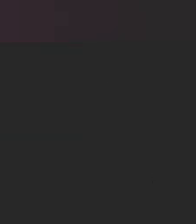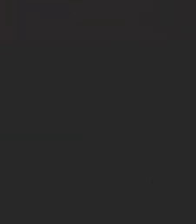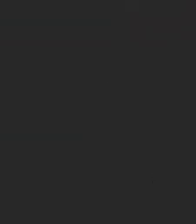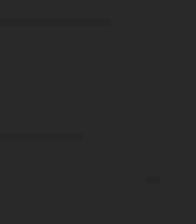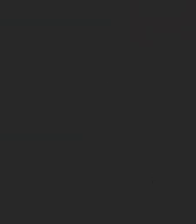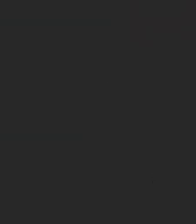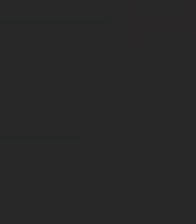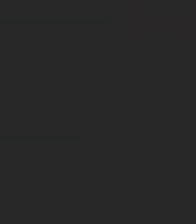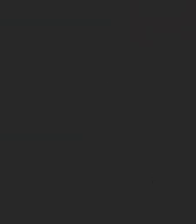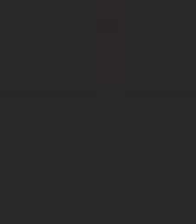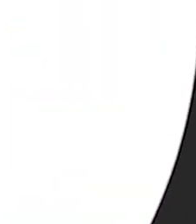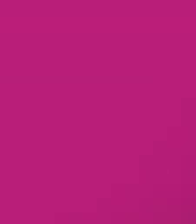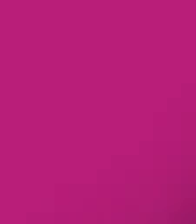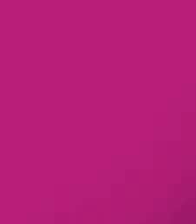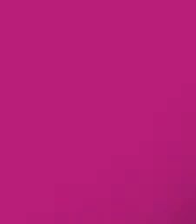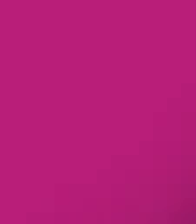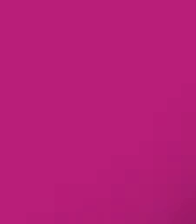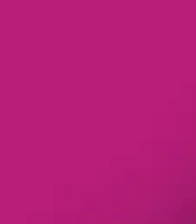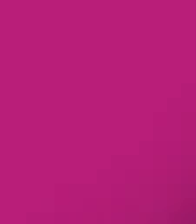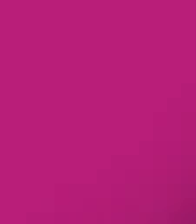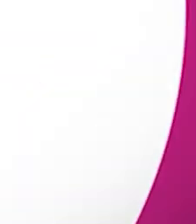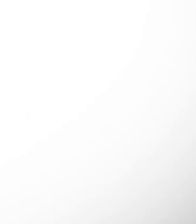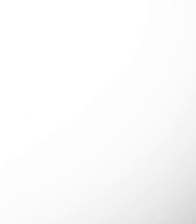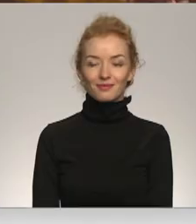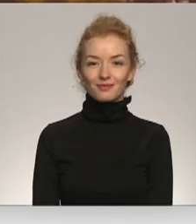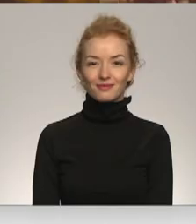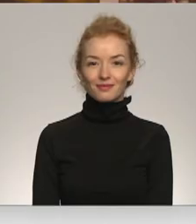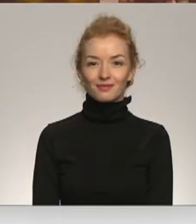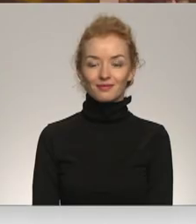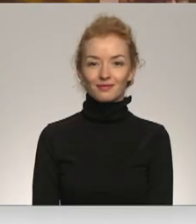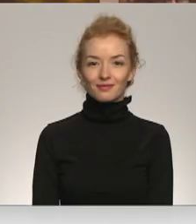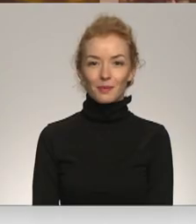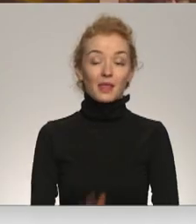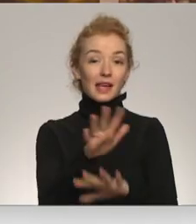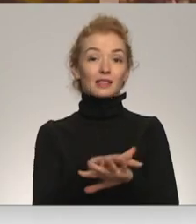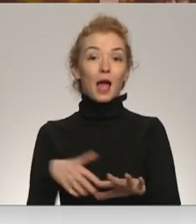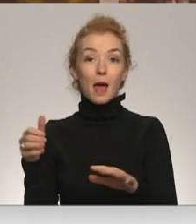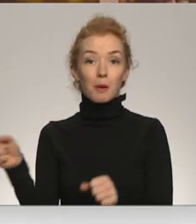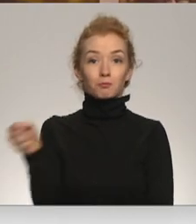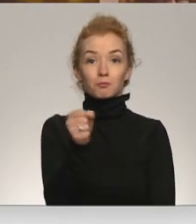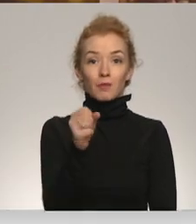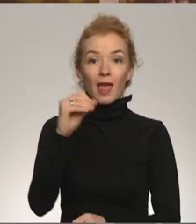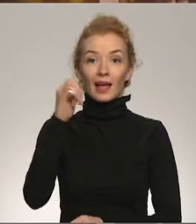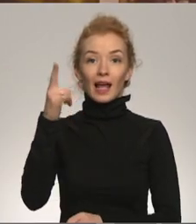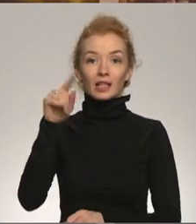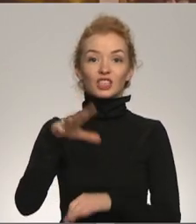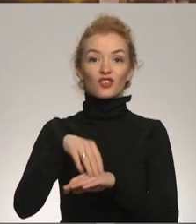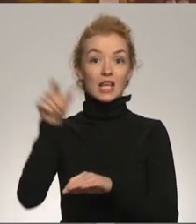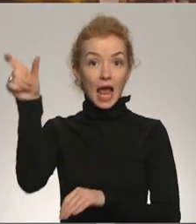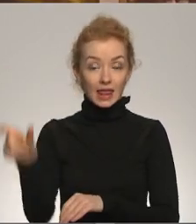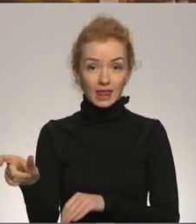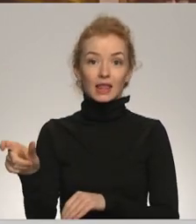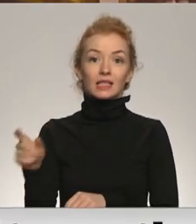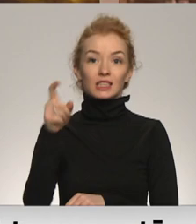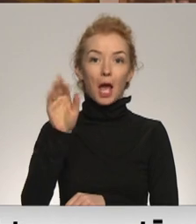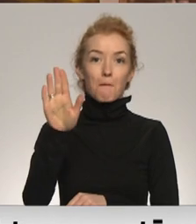Re, visi ēters ir te! Sājuma iecēlusi Egilu Zviedri, satversmes aizsardzības